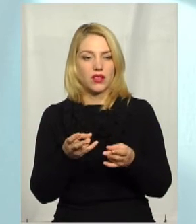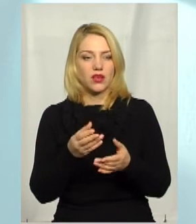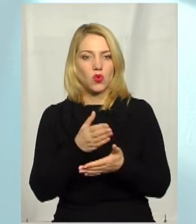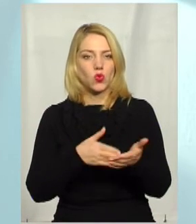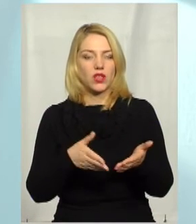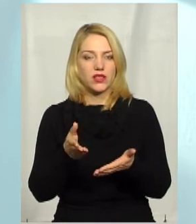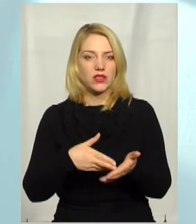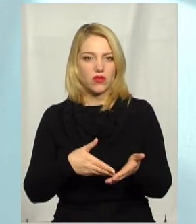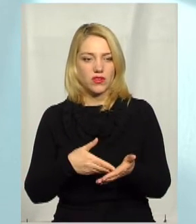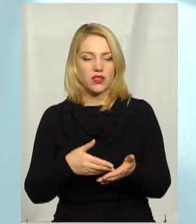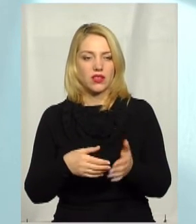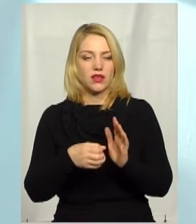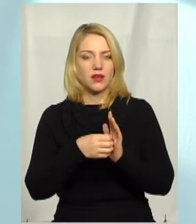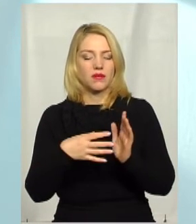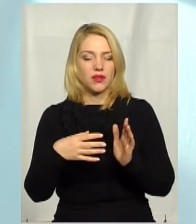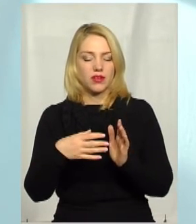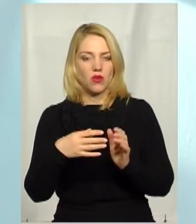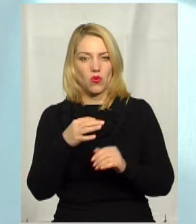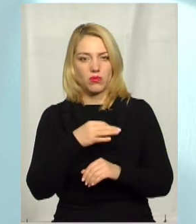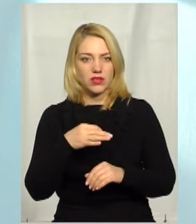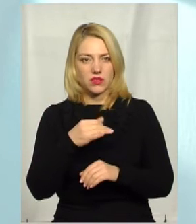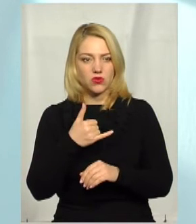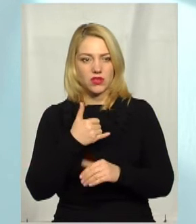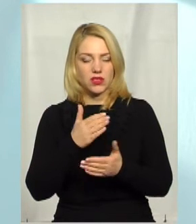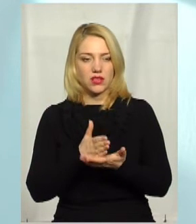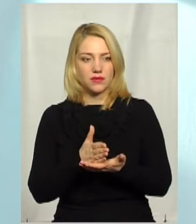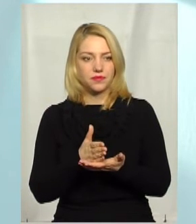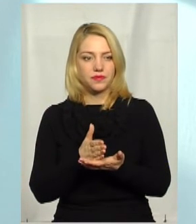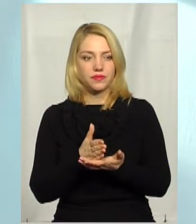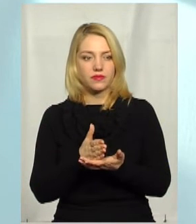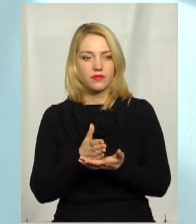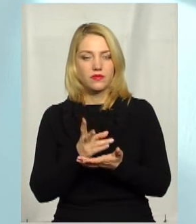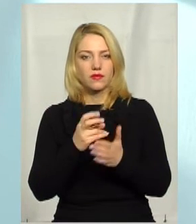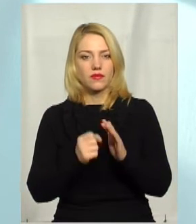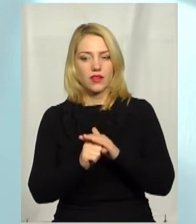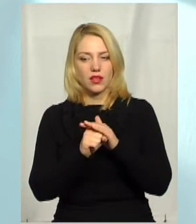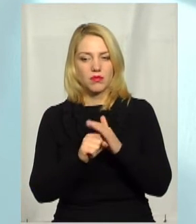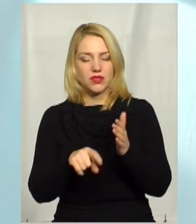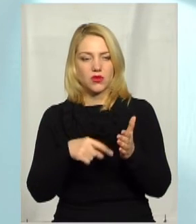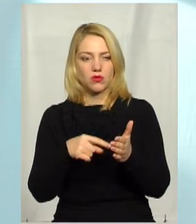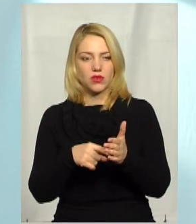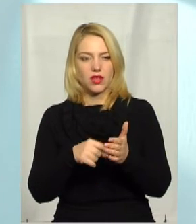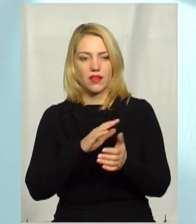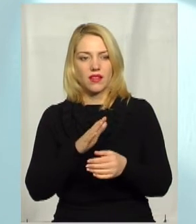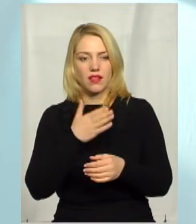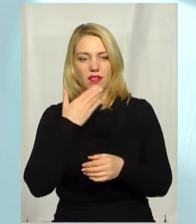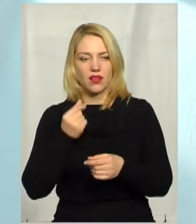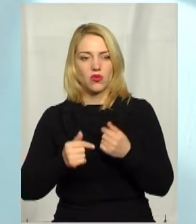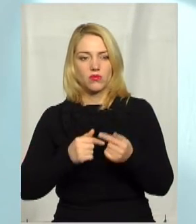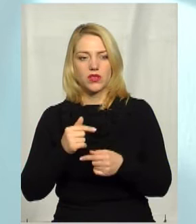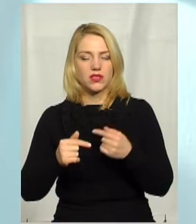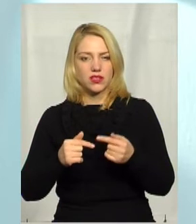утилізації. І в нас в області є на базі комунального некомерційного